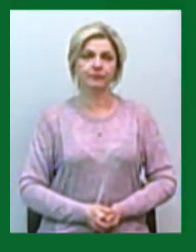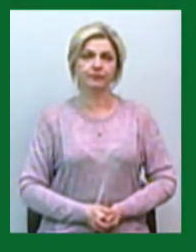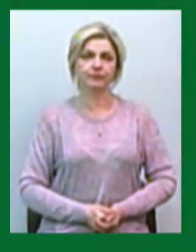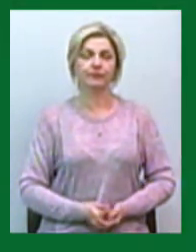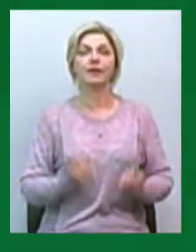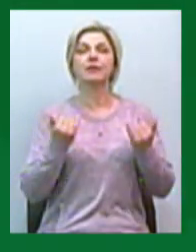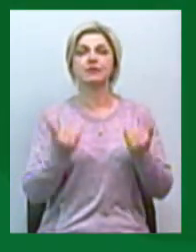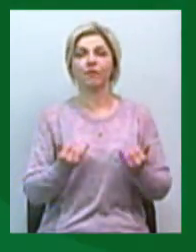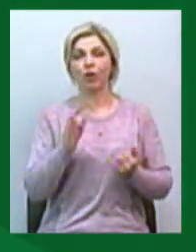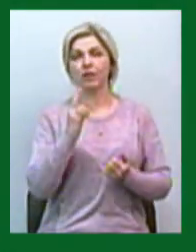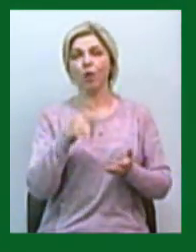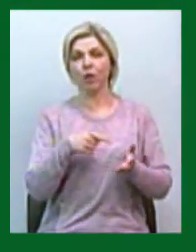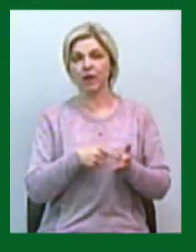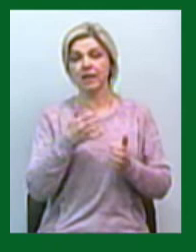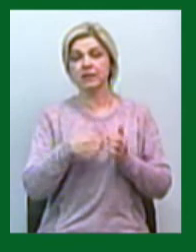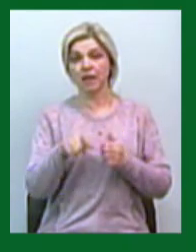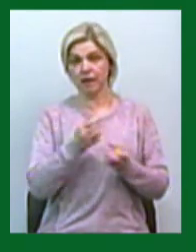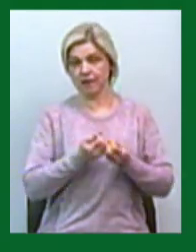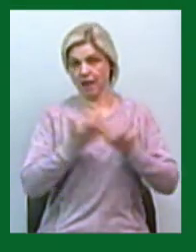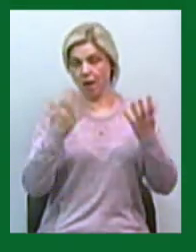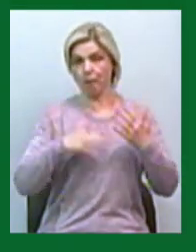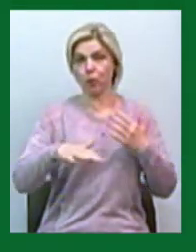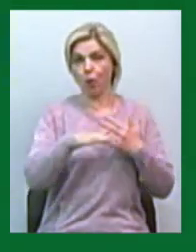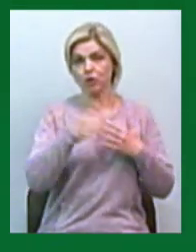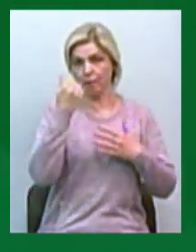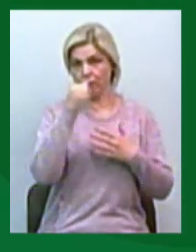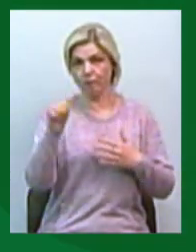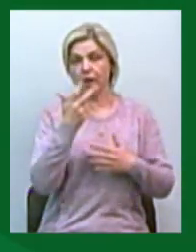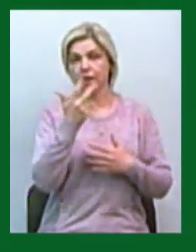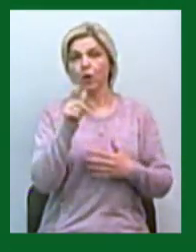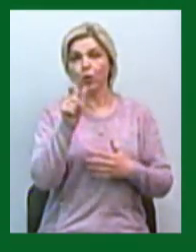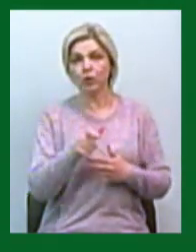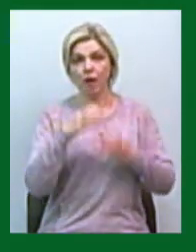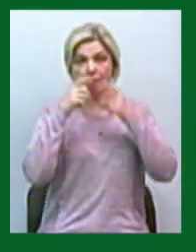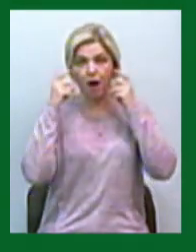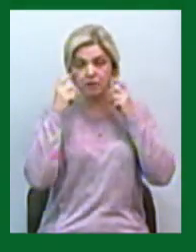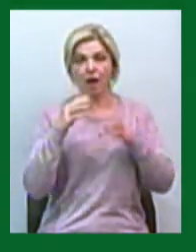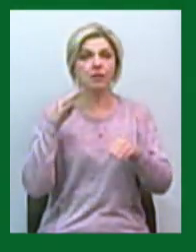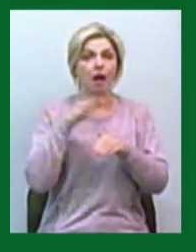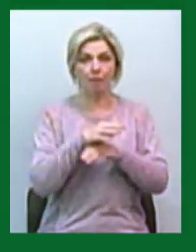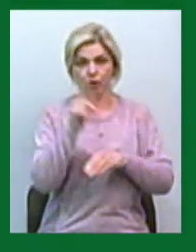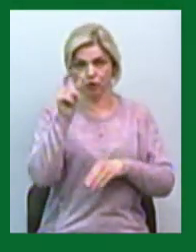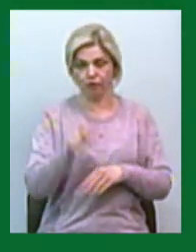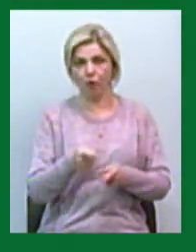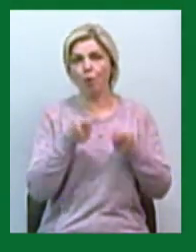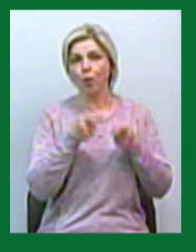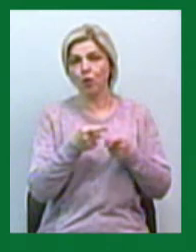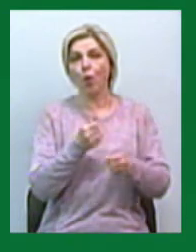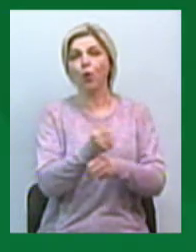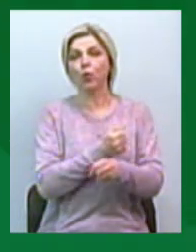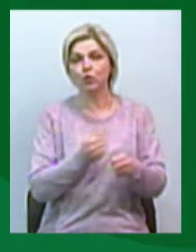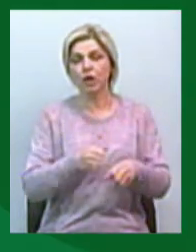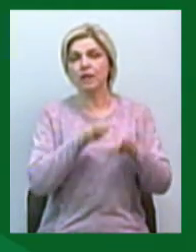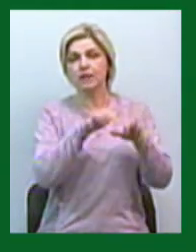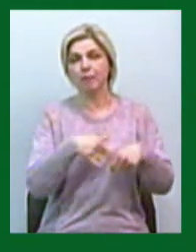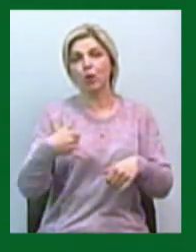Сьогодні у Миколаєві серед дня на площі перемоги троє людей у масках напали на чоловіка. Погрожуючи зброєю, відібрали